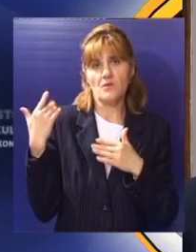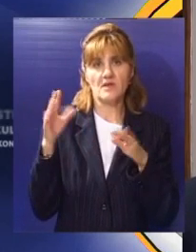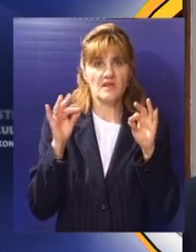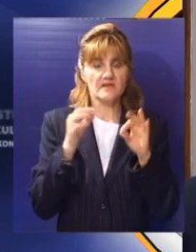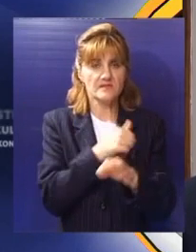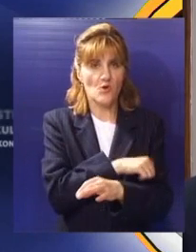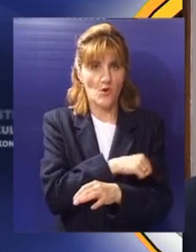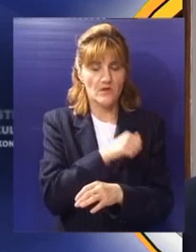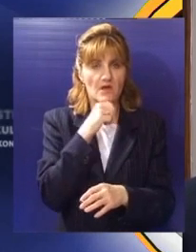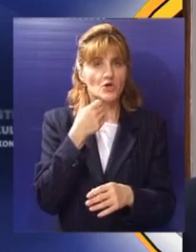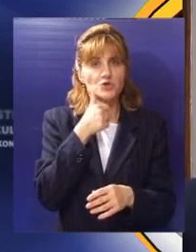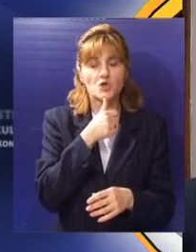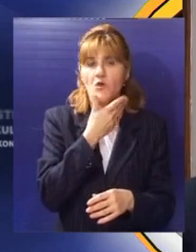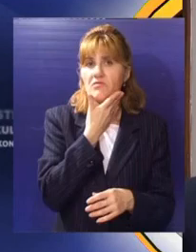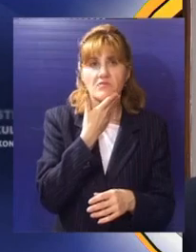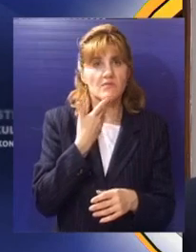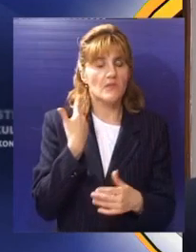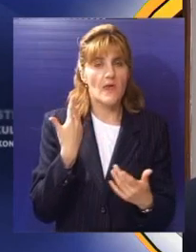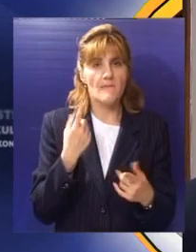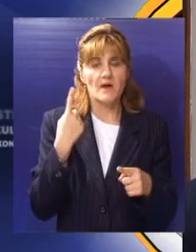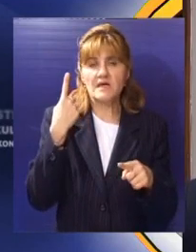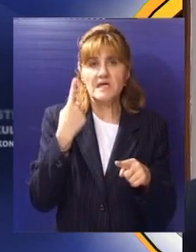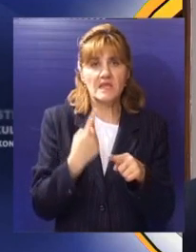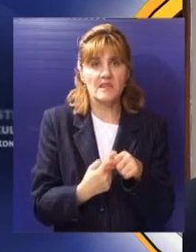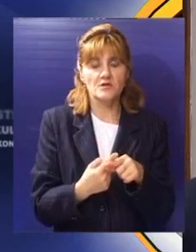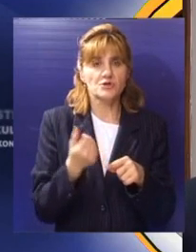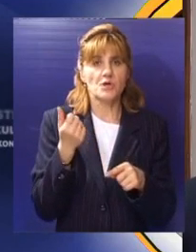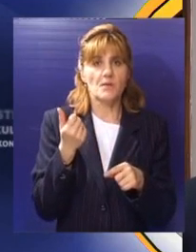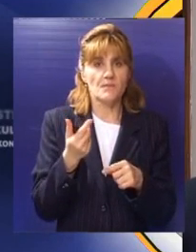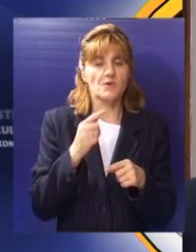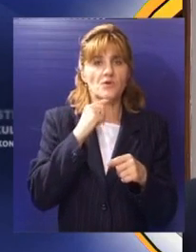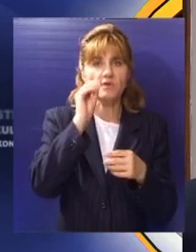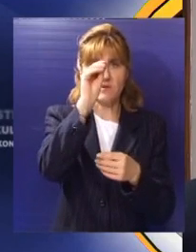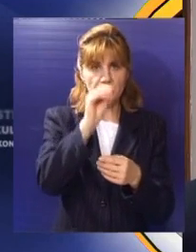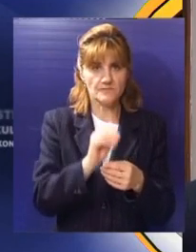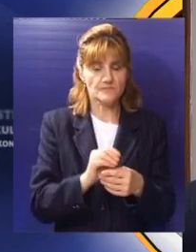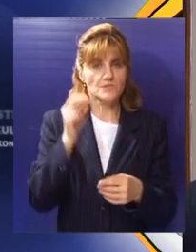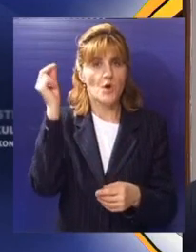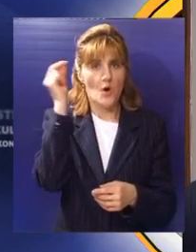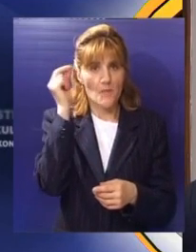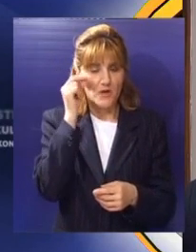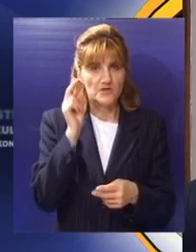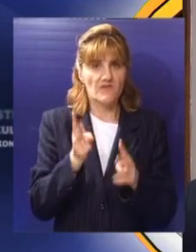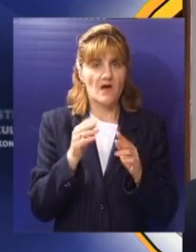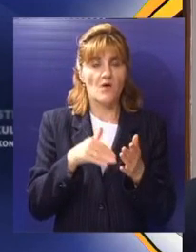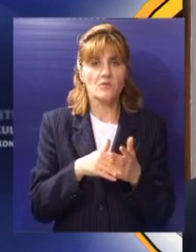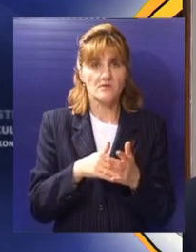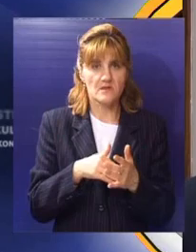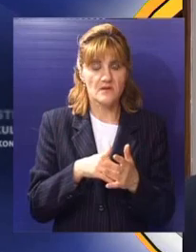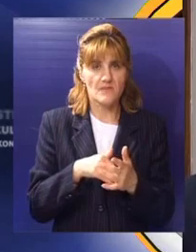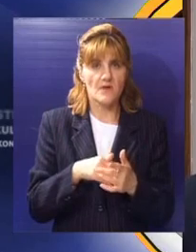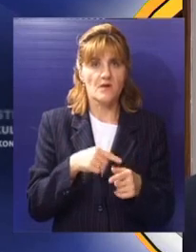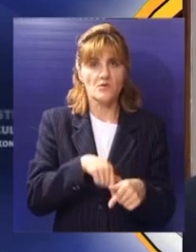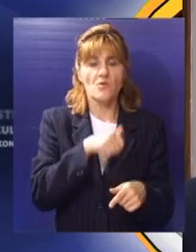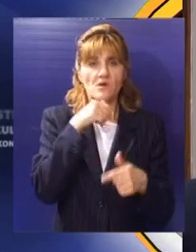desetine godina, jeste zato što nemamo precizno određenu strategiju obrazovanja koja je kod nas